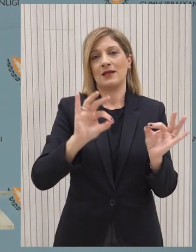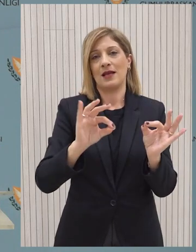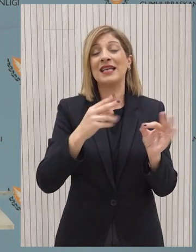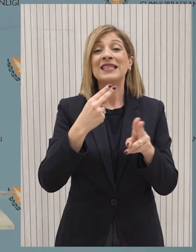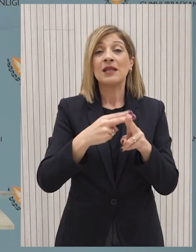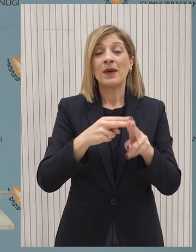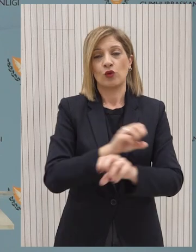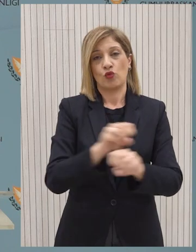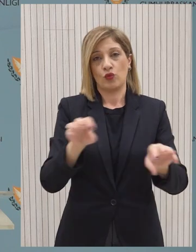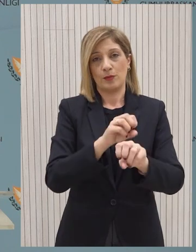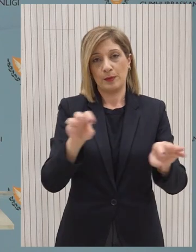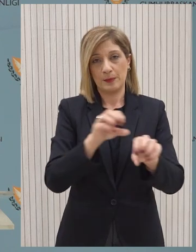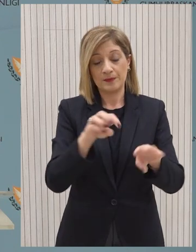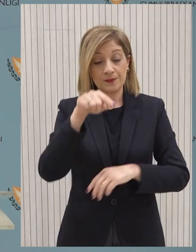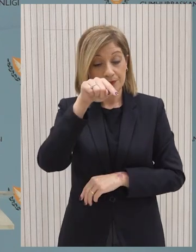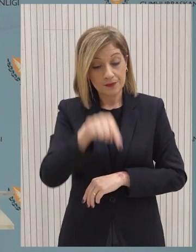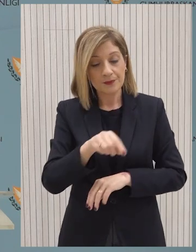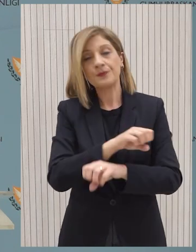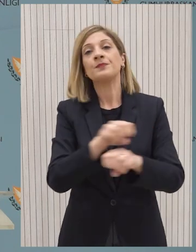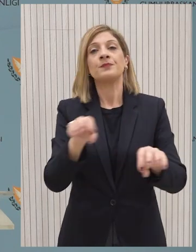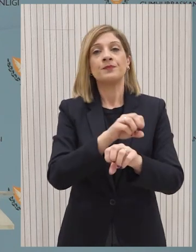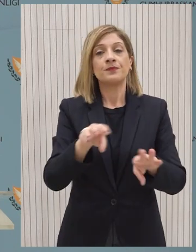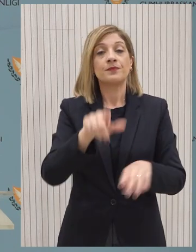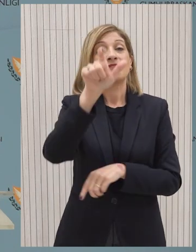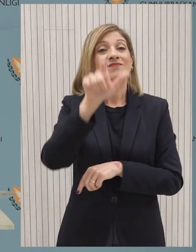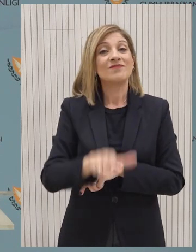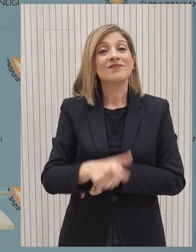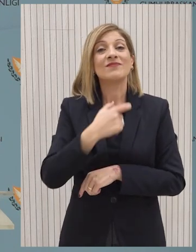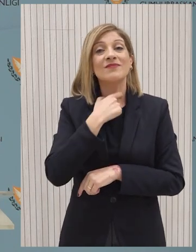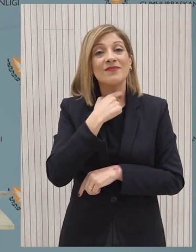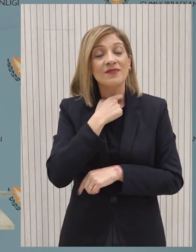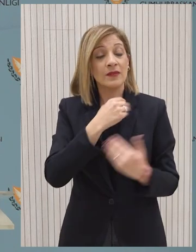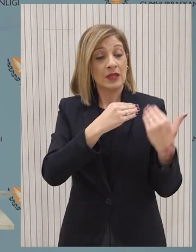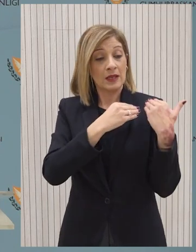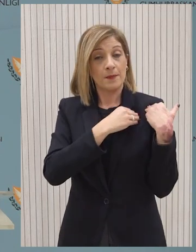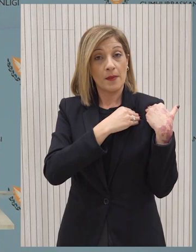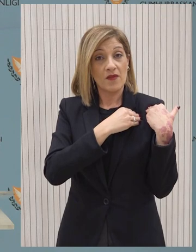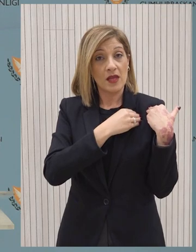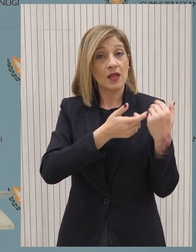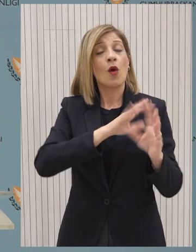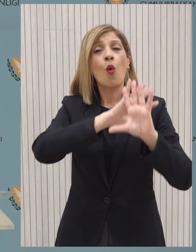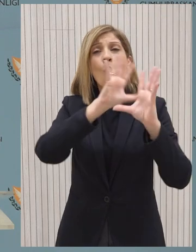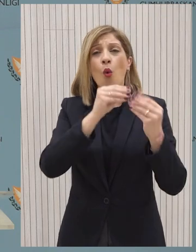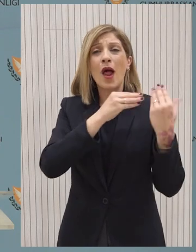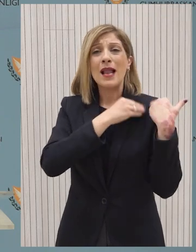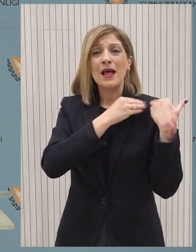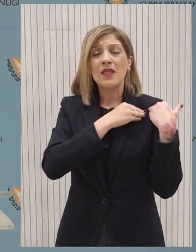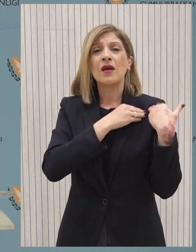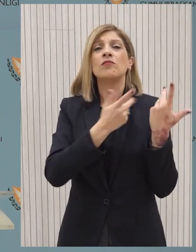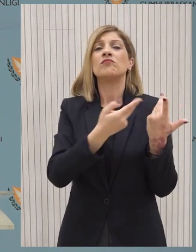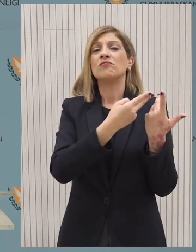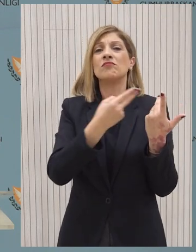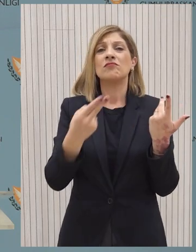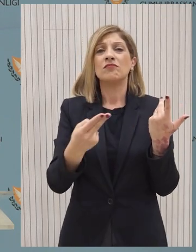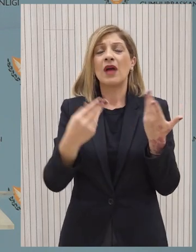Μεσό της αυξημένης διαφάνειας που θα επιτευχθεί, το εργαλείο αυτό θα παρέχει στις αρμόδιες αρχές και ποπτικές αρχές, όπως είναι η Μονάδα